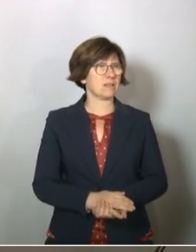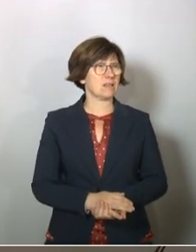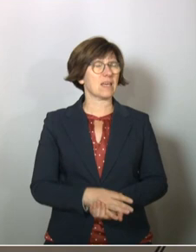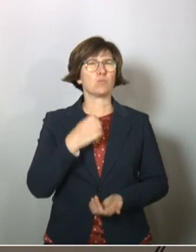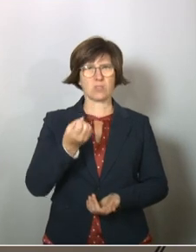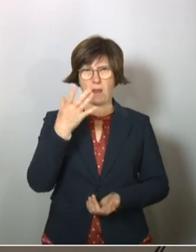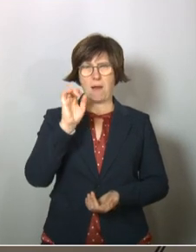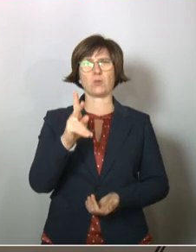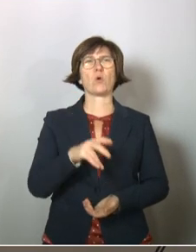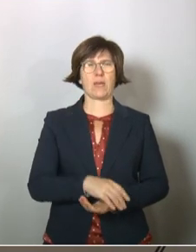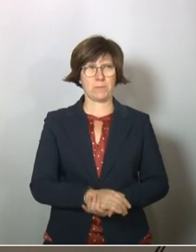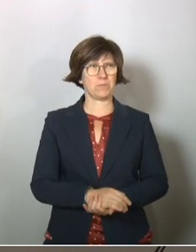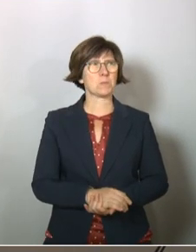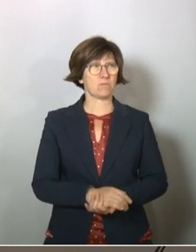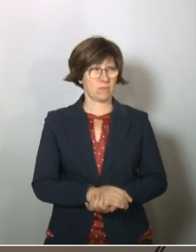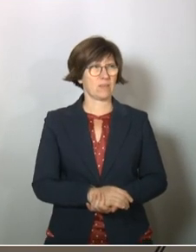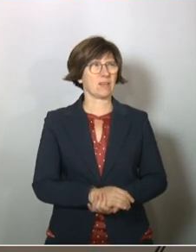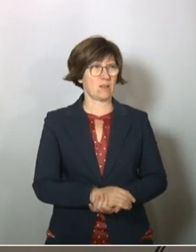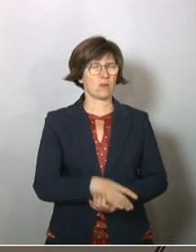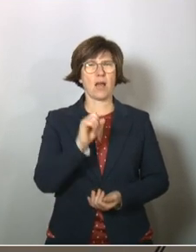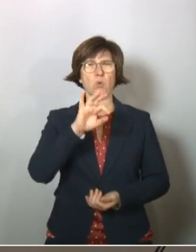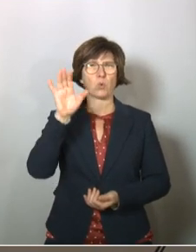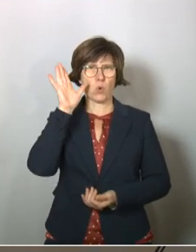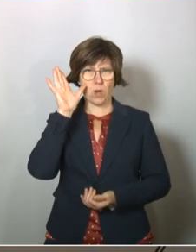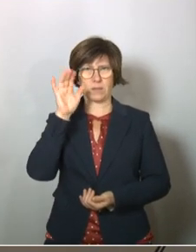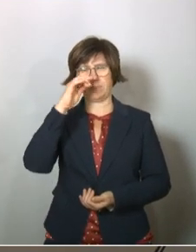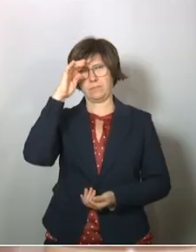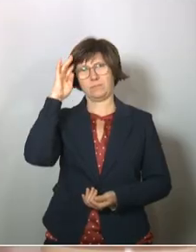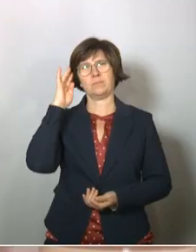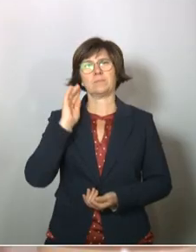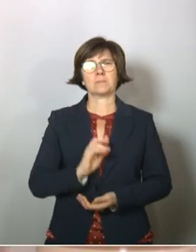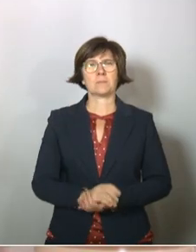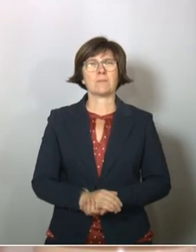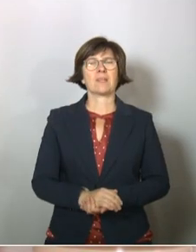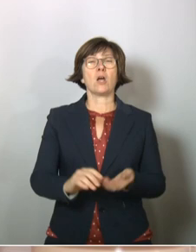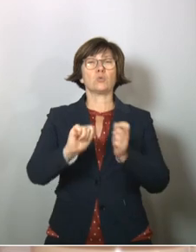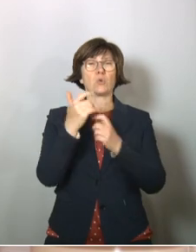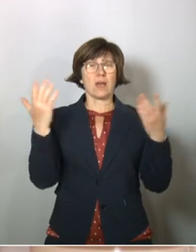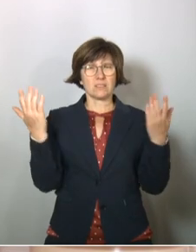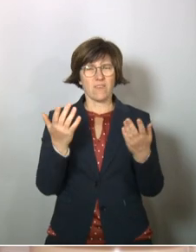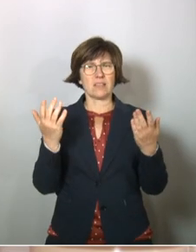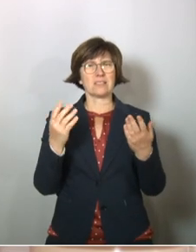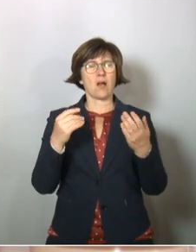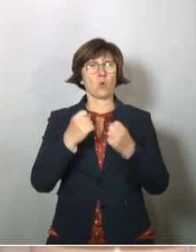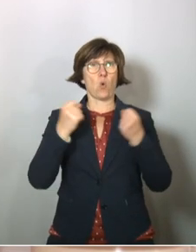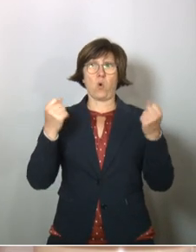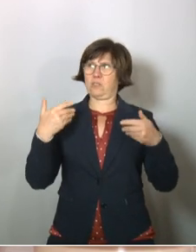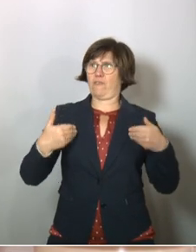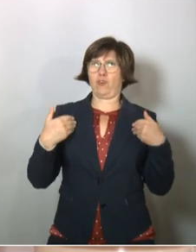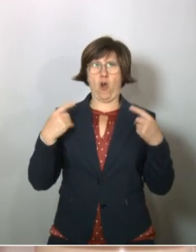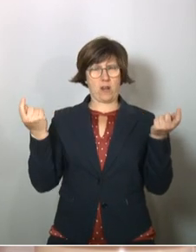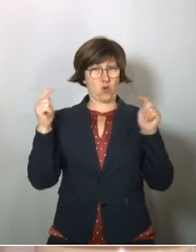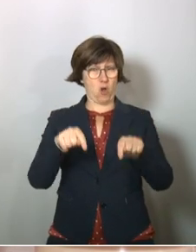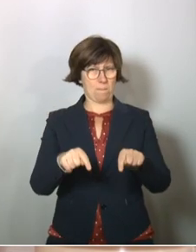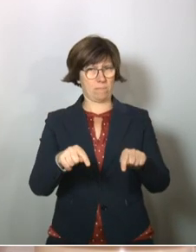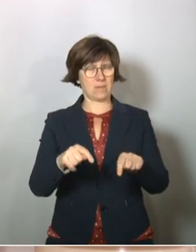Kann man mich anmachen? Kann man mich jetzt gut hören? Ja, okay. Zunächst, es ist mir eine ganz große Freude, hier